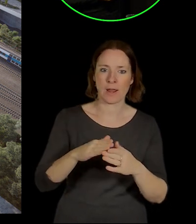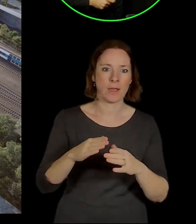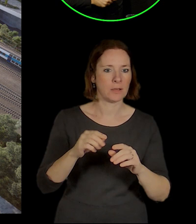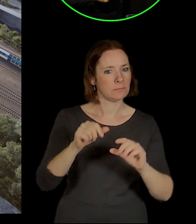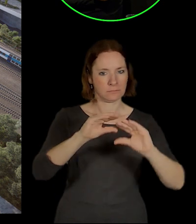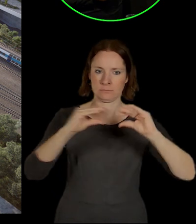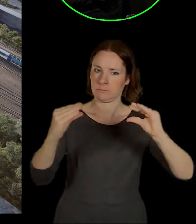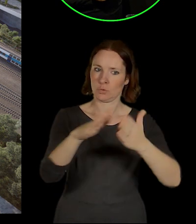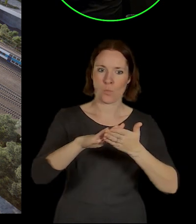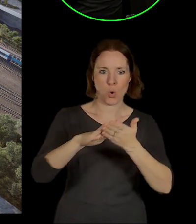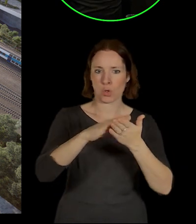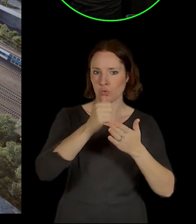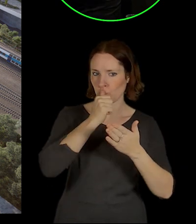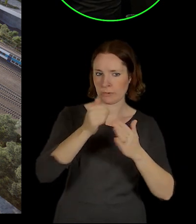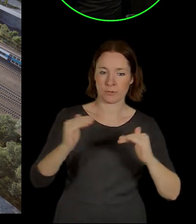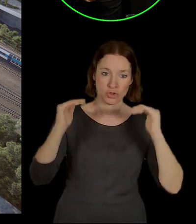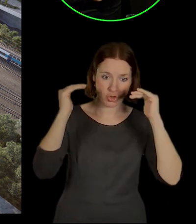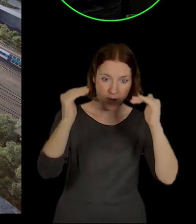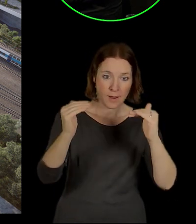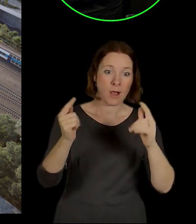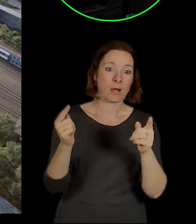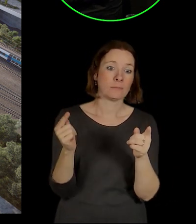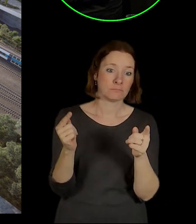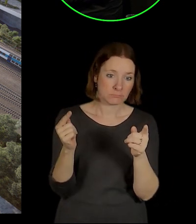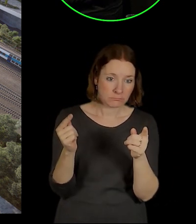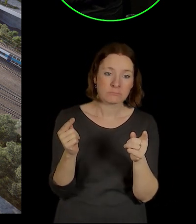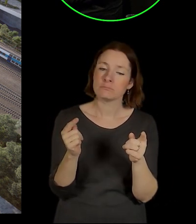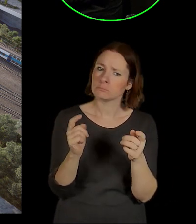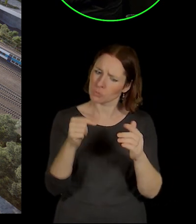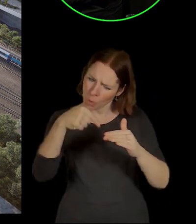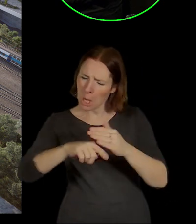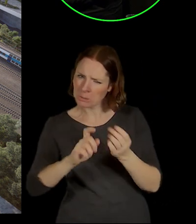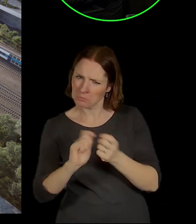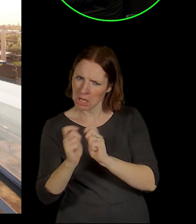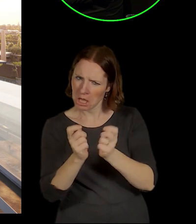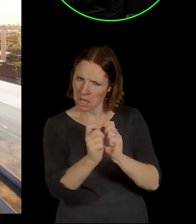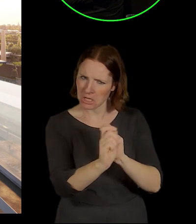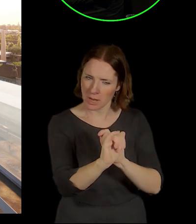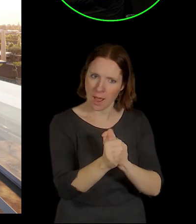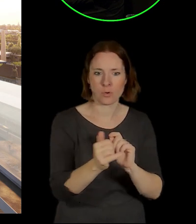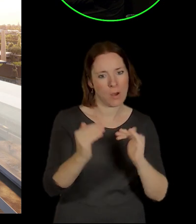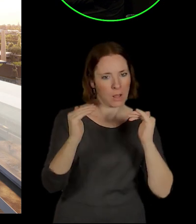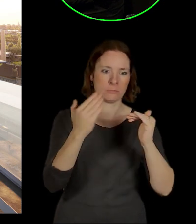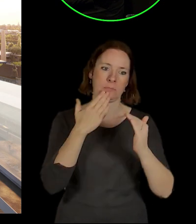přes ty všechny změny, které neustále probíhají, budeme.